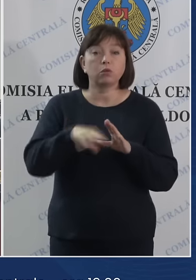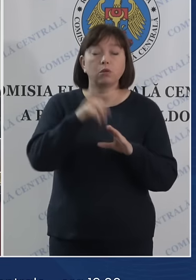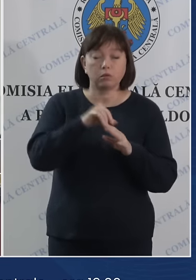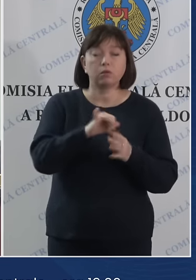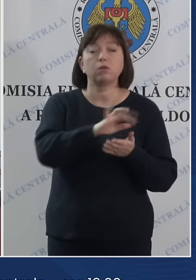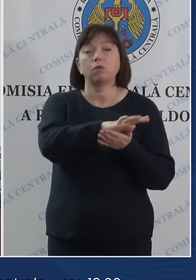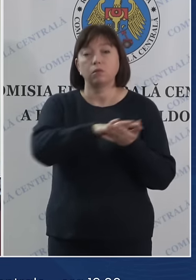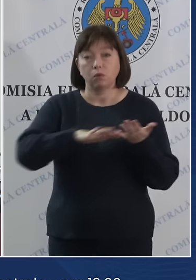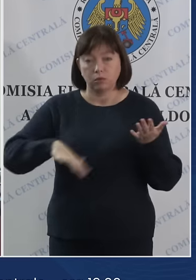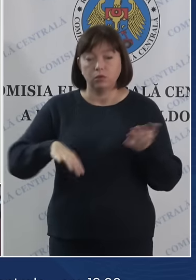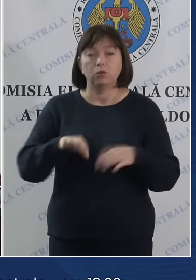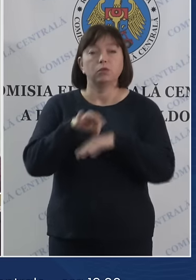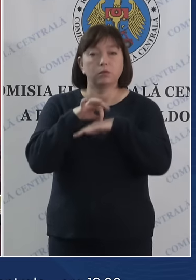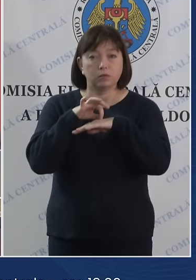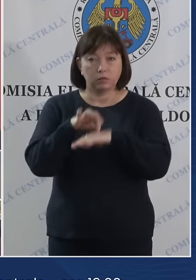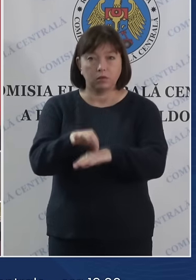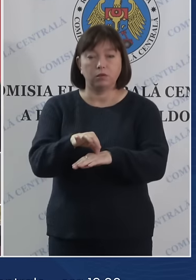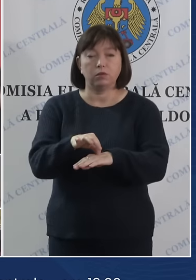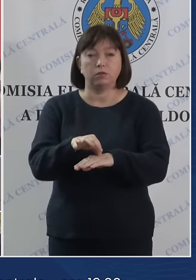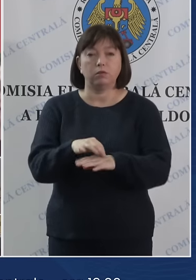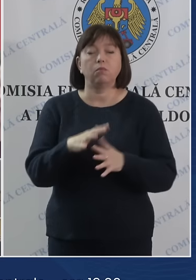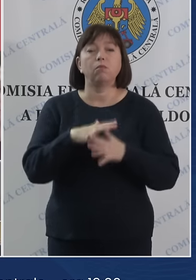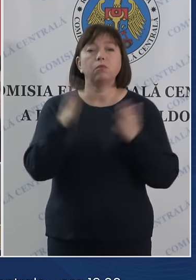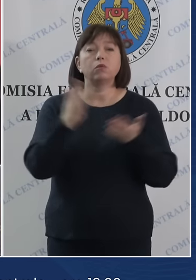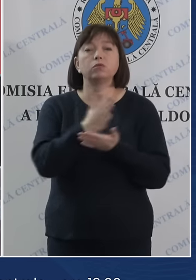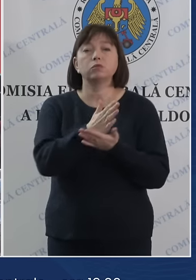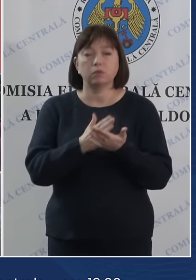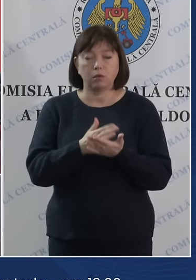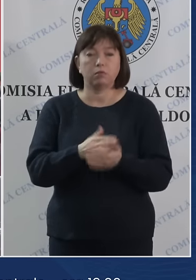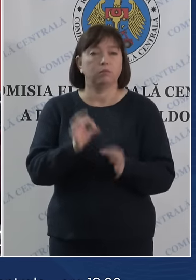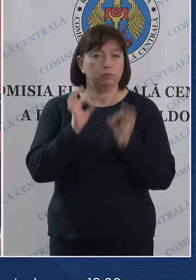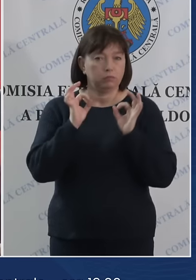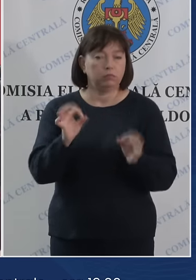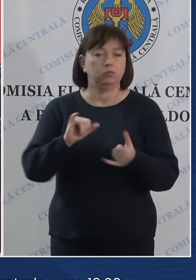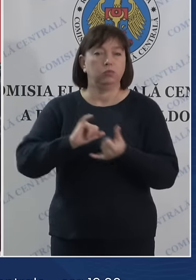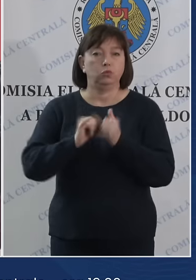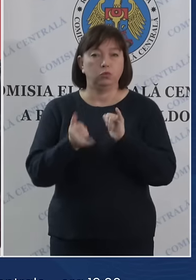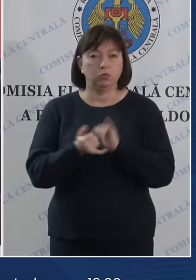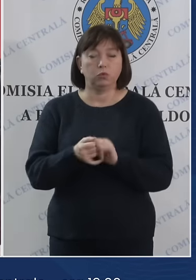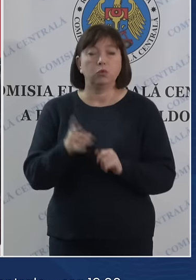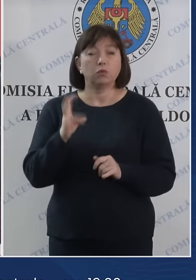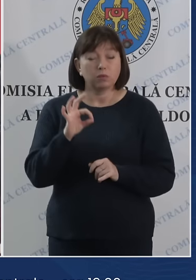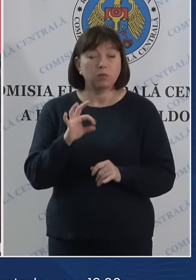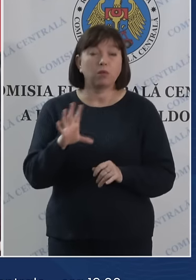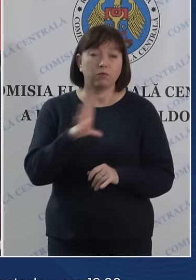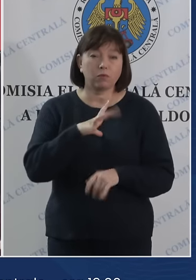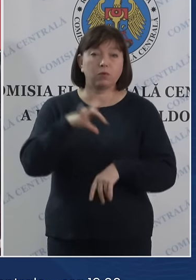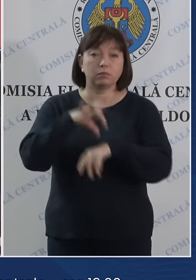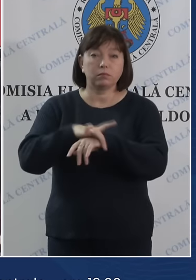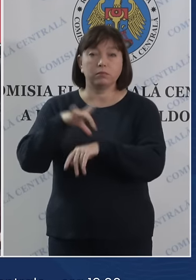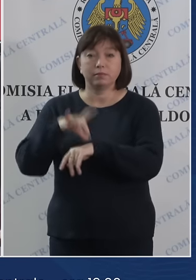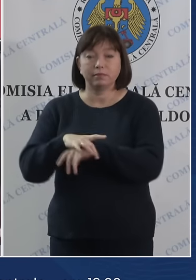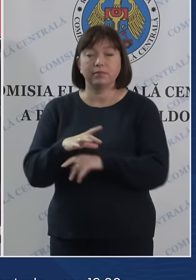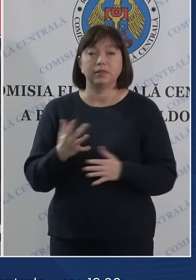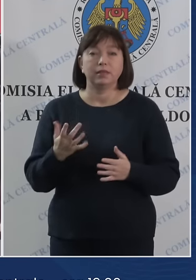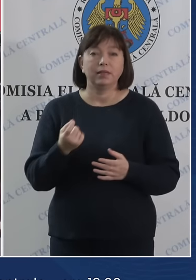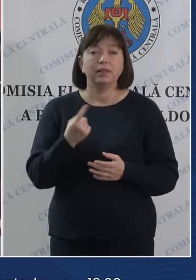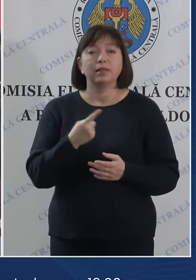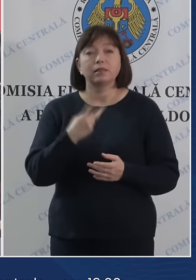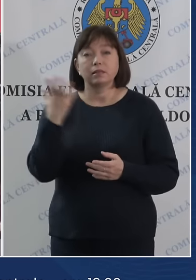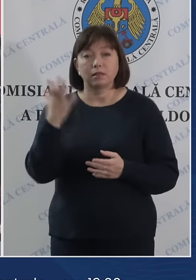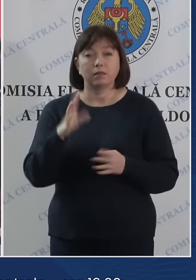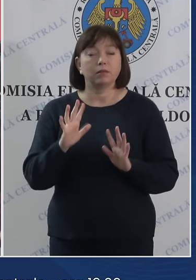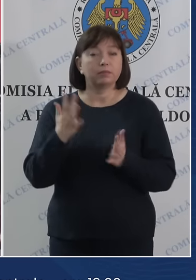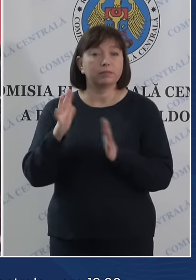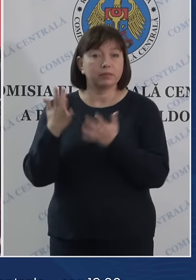continuă să se desfășoare, în mare parte în bune condiții, totuși au fost semnalate și incidente care